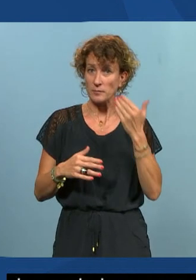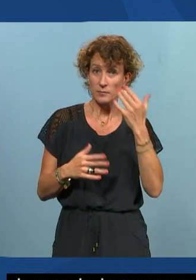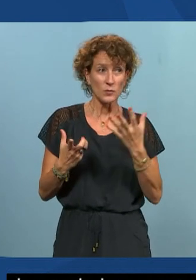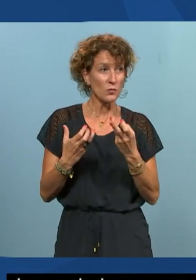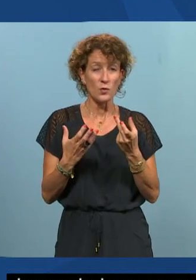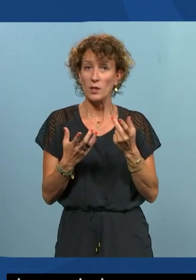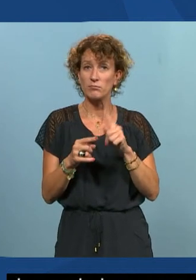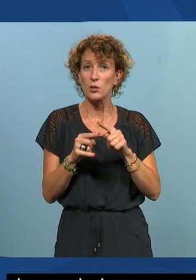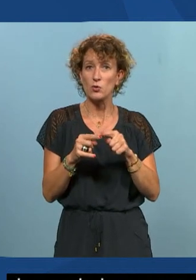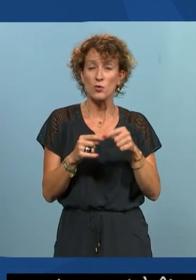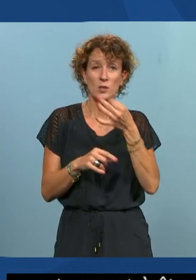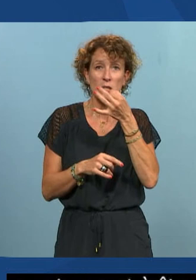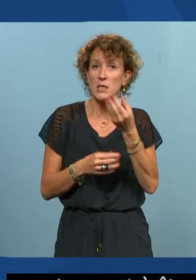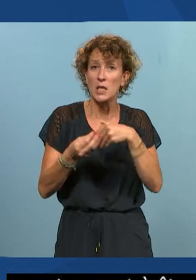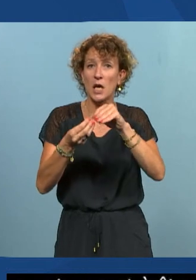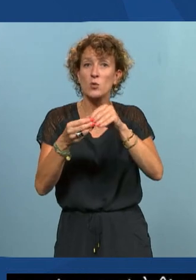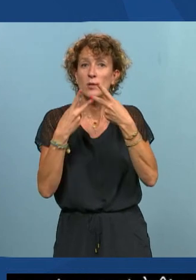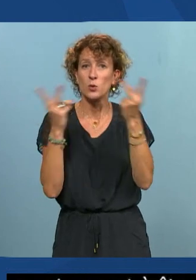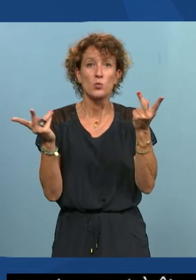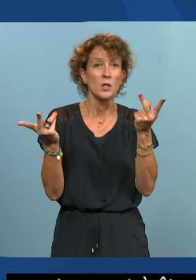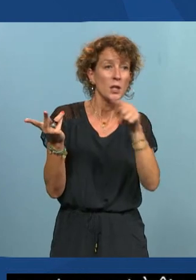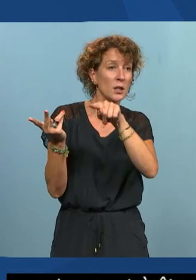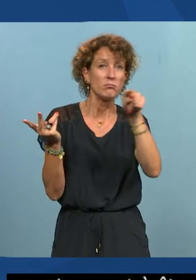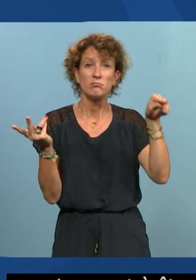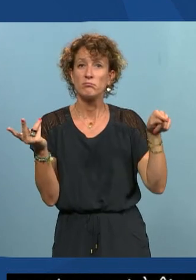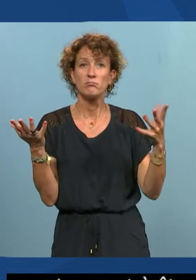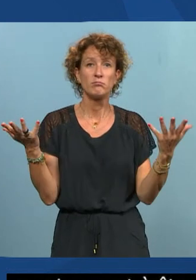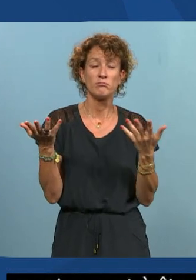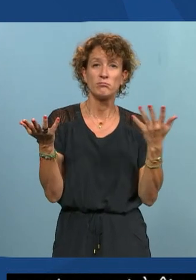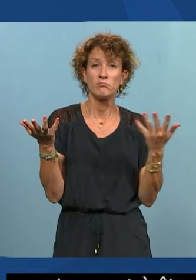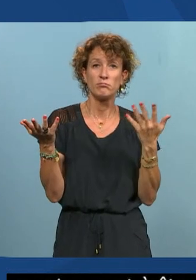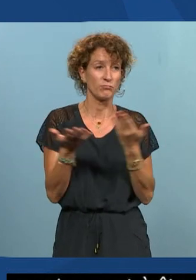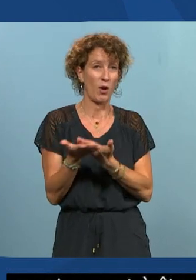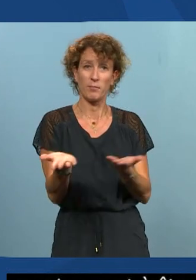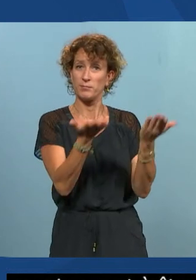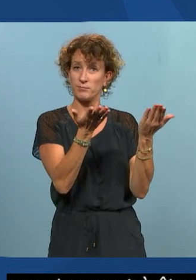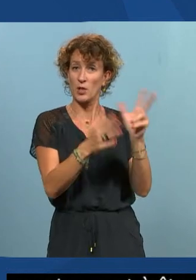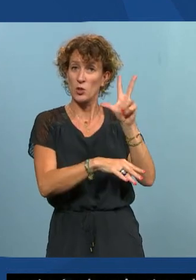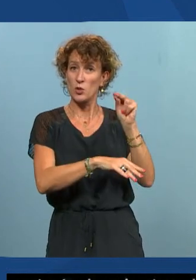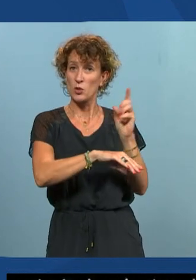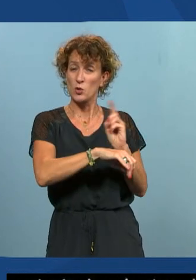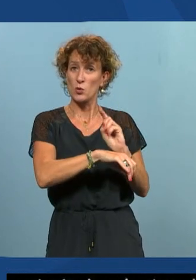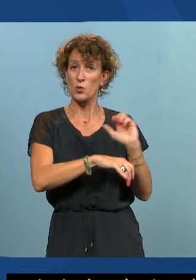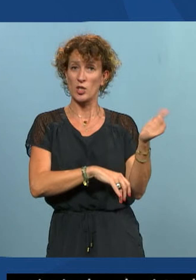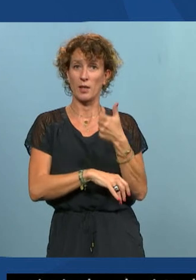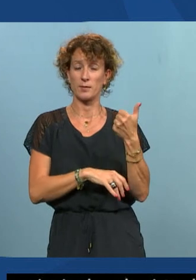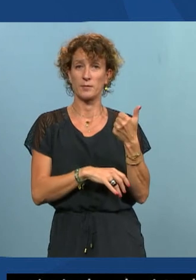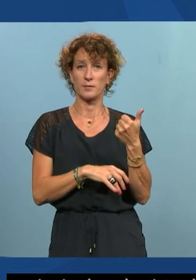chose à dire quelque chose à annoncer Emmanuel Sébastien Elie voilà il faut 30 secondes chacun et encore